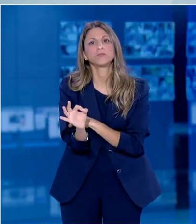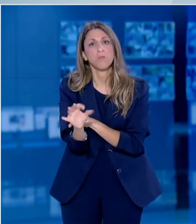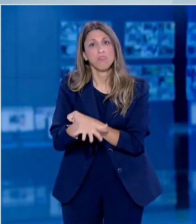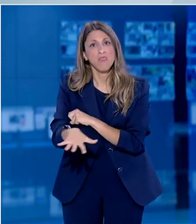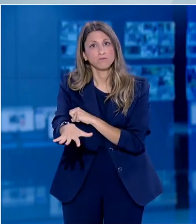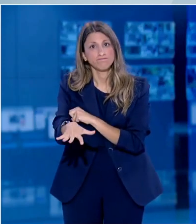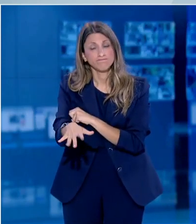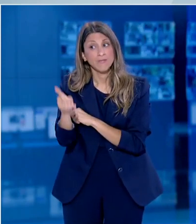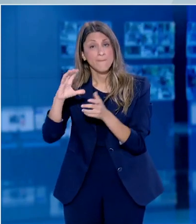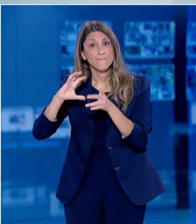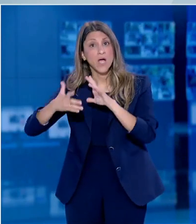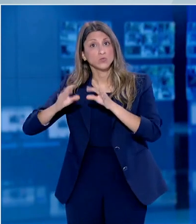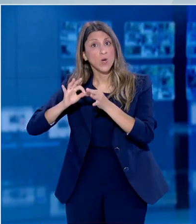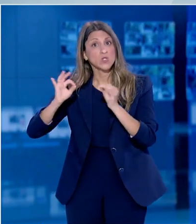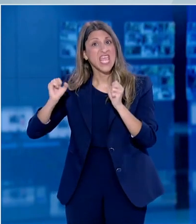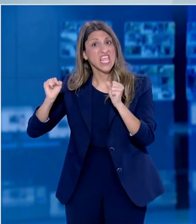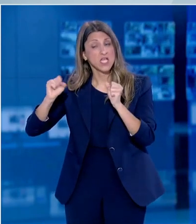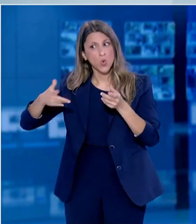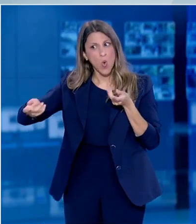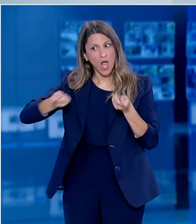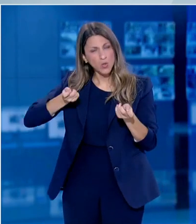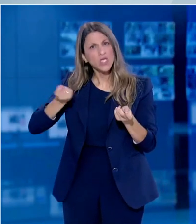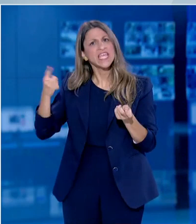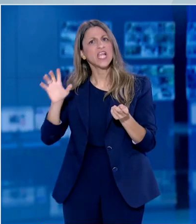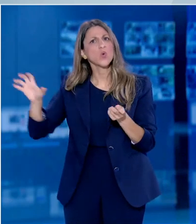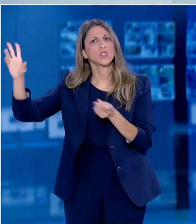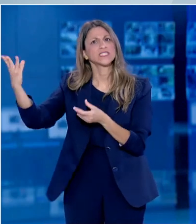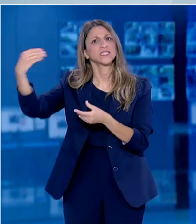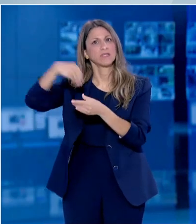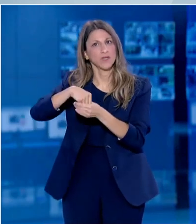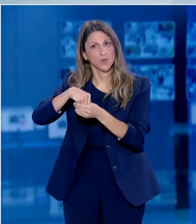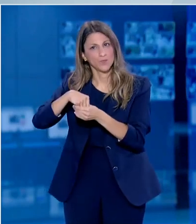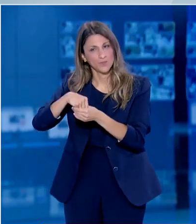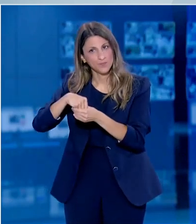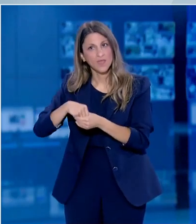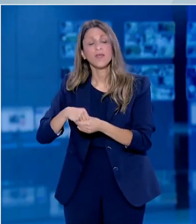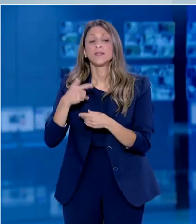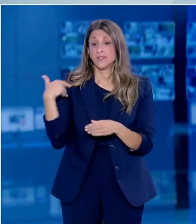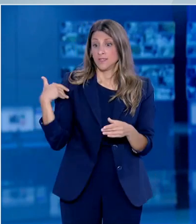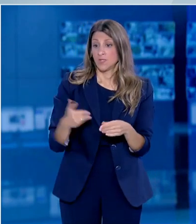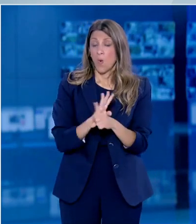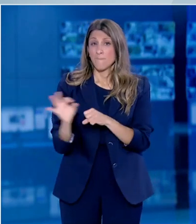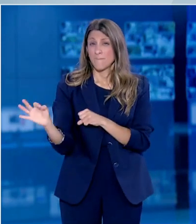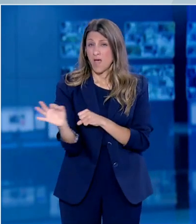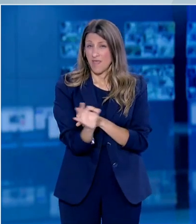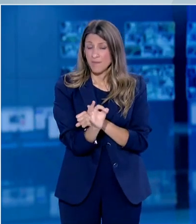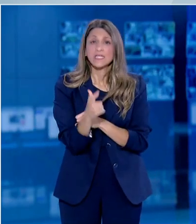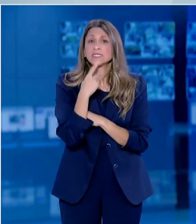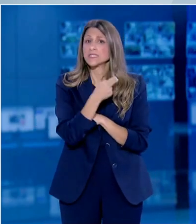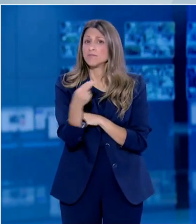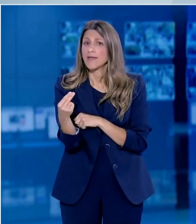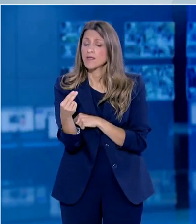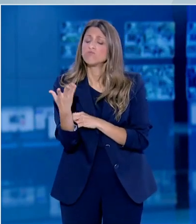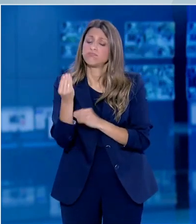από τον ίδιο τον Οργανισμό Υγείας αλλά και άλλες χώρες. Όλοι μας έχουμε ένα μάθημα από την πανδημία και τον έως τώρα χειρισμό της. Κάθε χώρα,